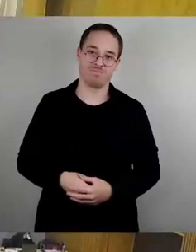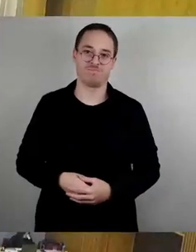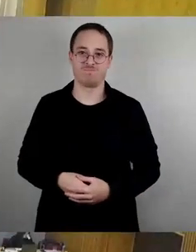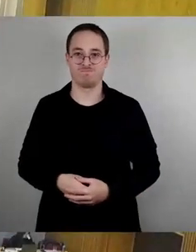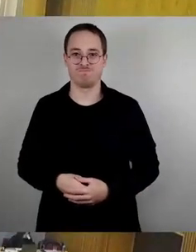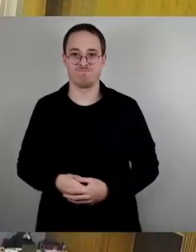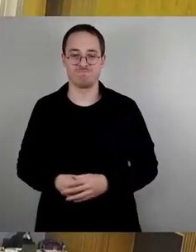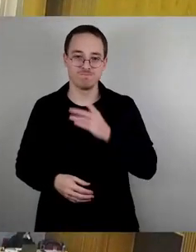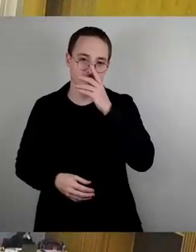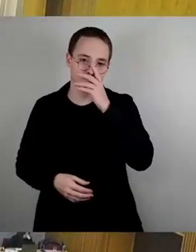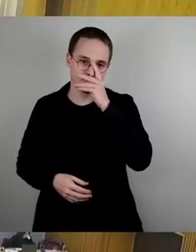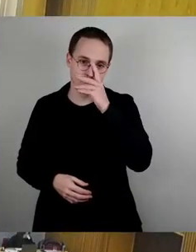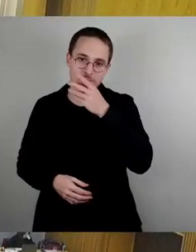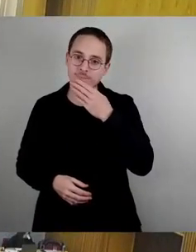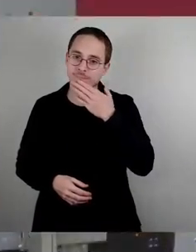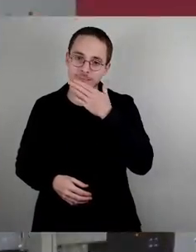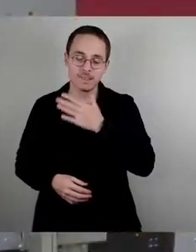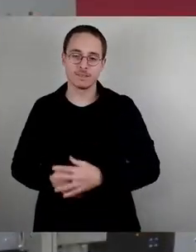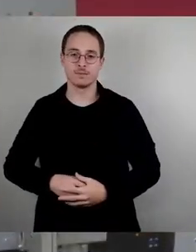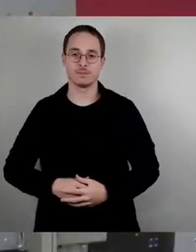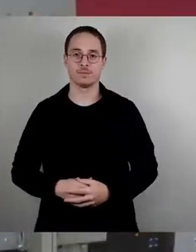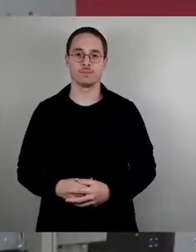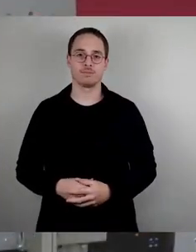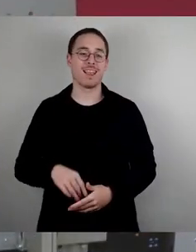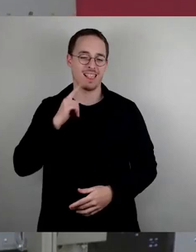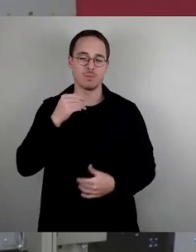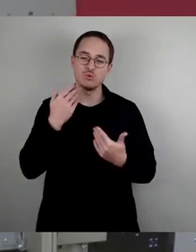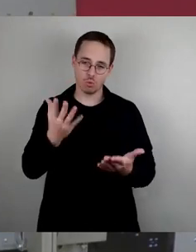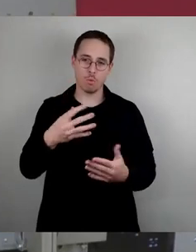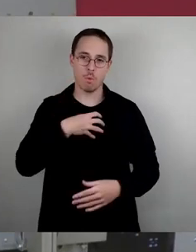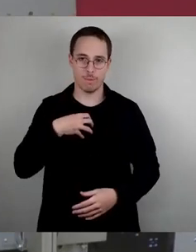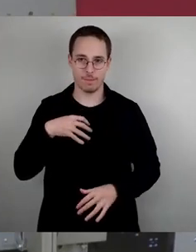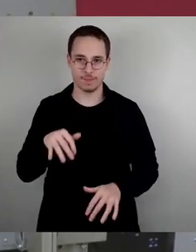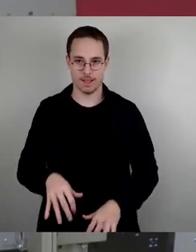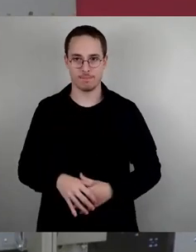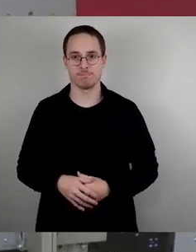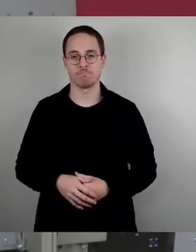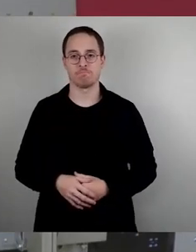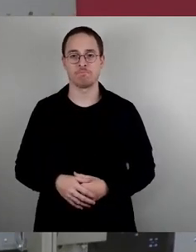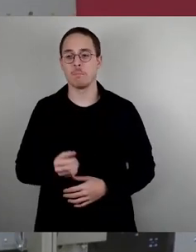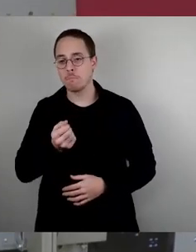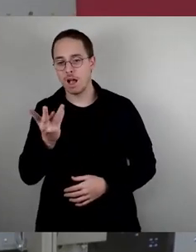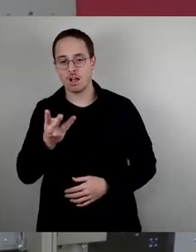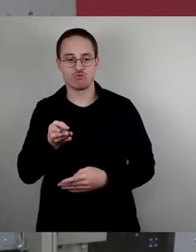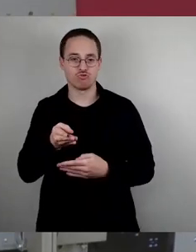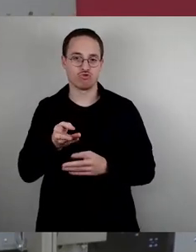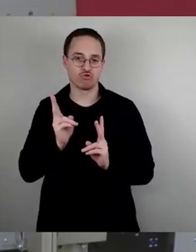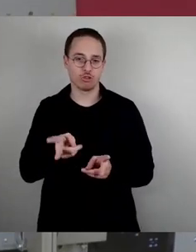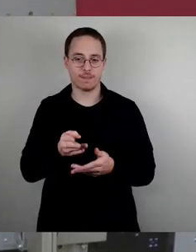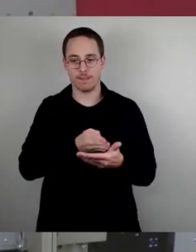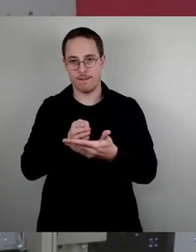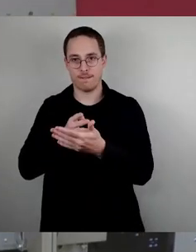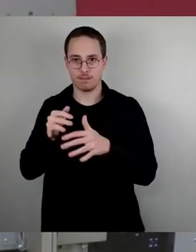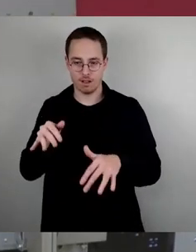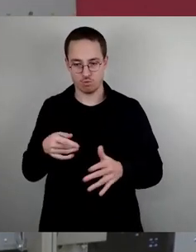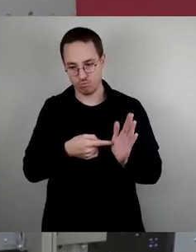Ich glaube, das ist ein Problem. In bestimmten Stadtteilen ist es angesprochen worden. Wir müssen jetzt klären, das muss die Stadt